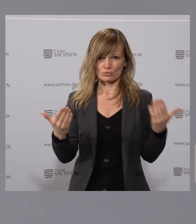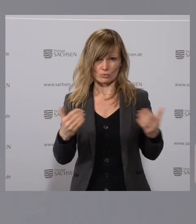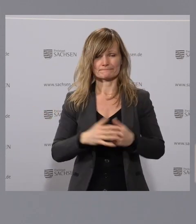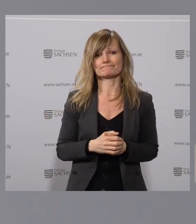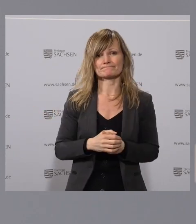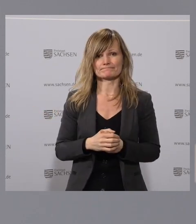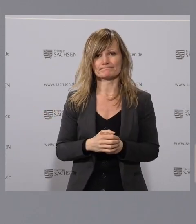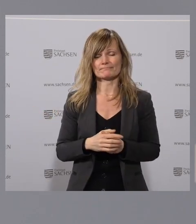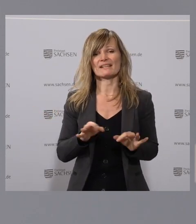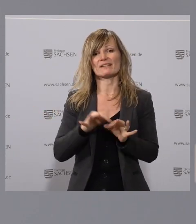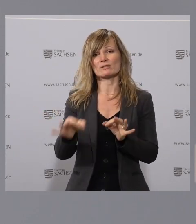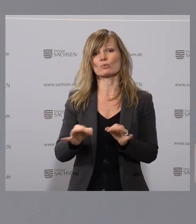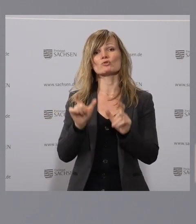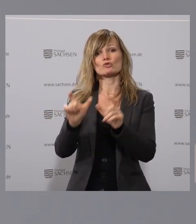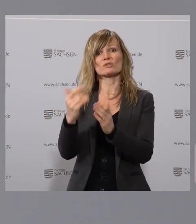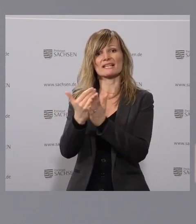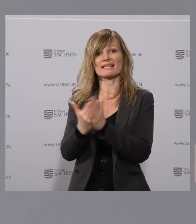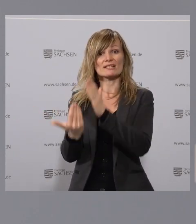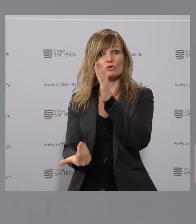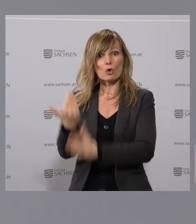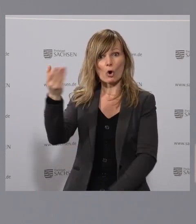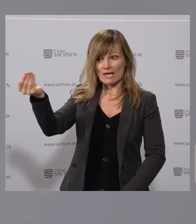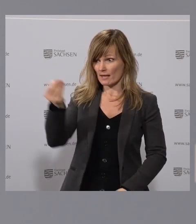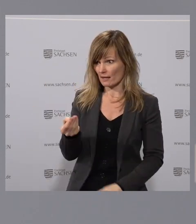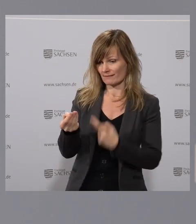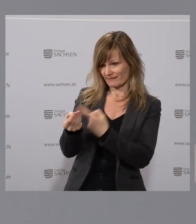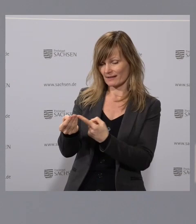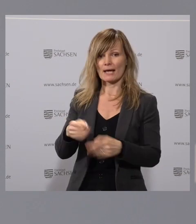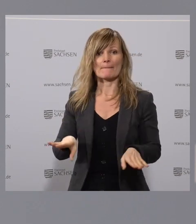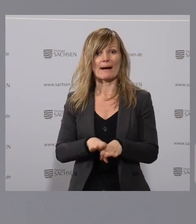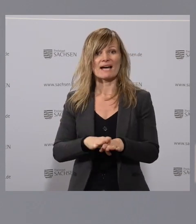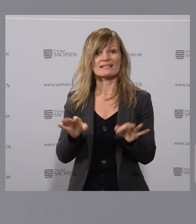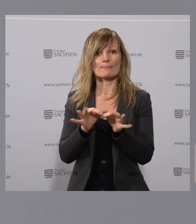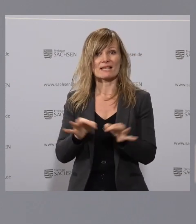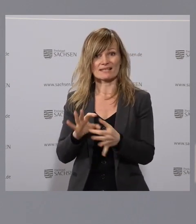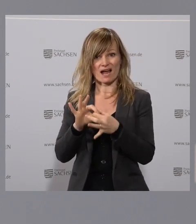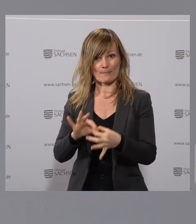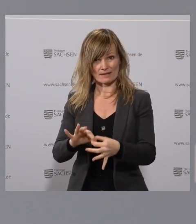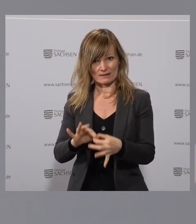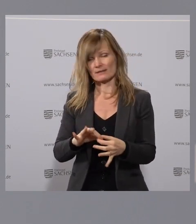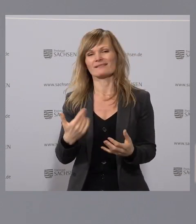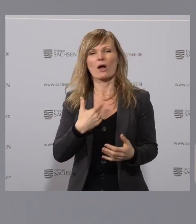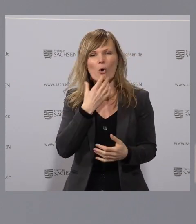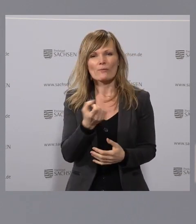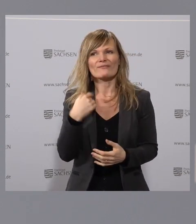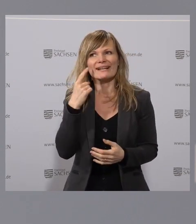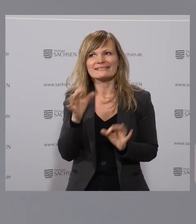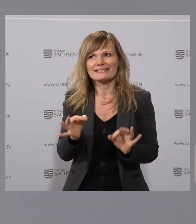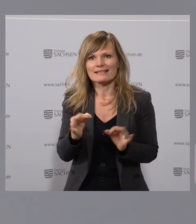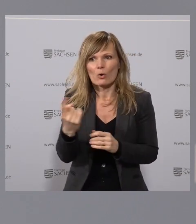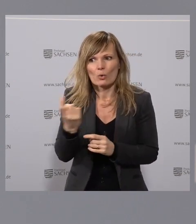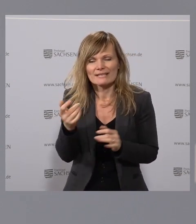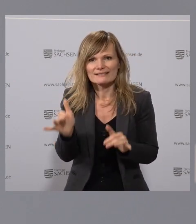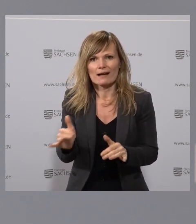es tatsächlich nochmal ein Infektionsschutzgesetz geben sollte, was die Basismaßnahmen betrifft, dann hoffen wir, ich kann das ja einfach noch nicht sagen, weil es noch nicht vorliegt,